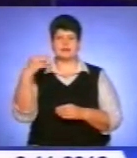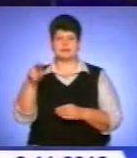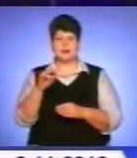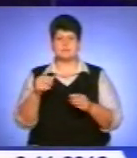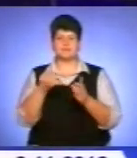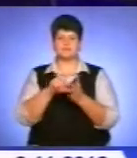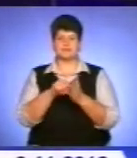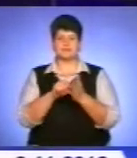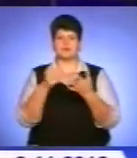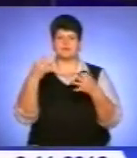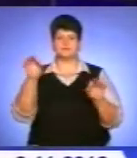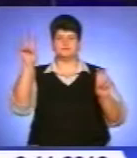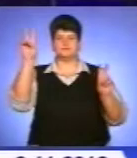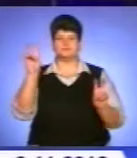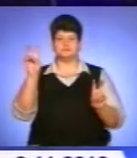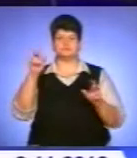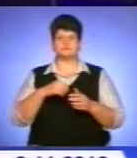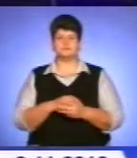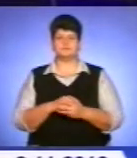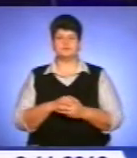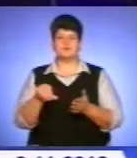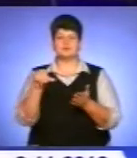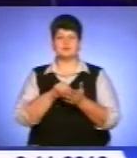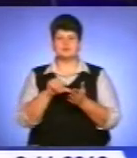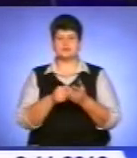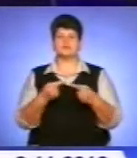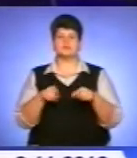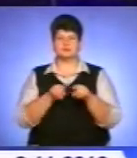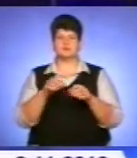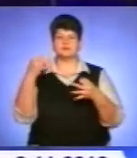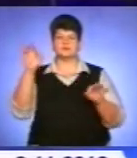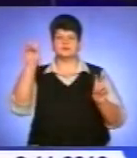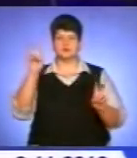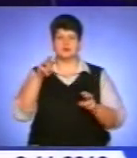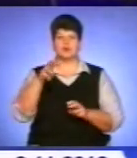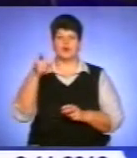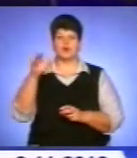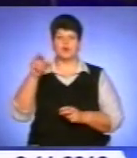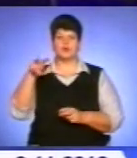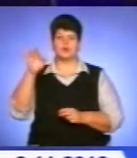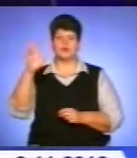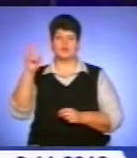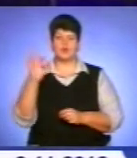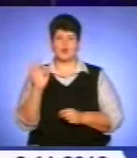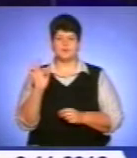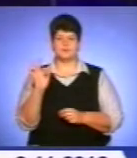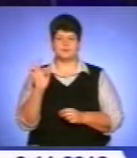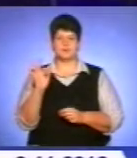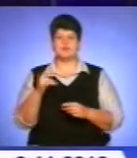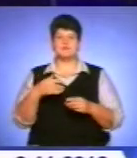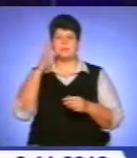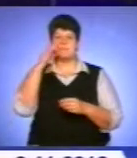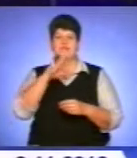політичної партії «Всеукраїнське об'єднання «Свобода». Представник цієї ж партії – Михайло Головко. Від політичної партії «Всеукраїнське об'єднання